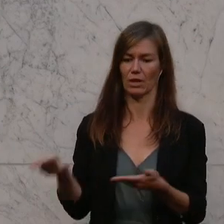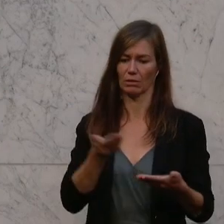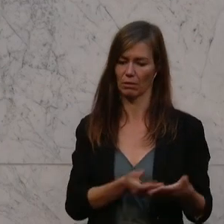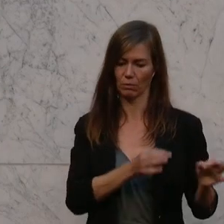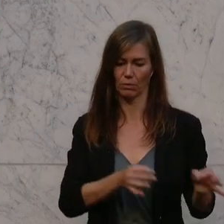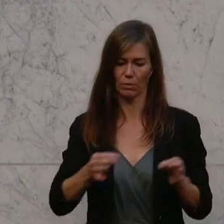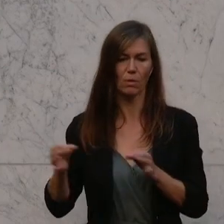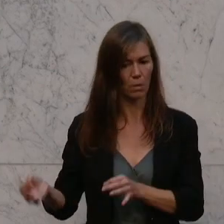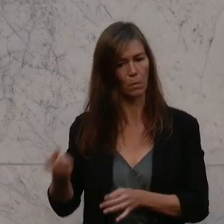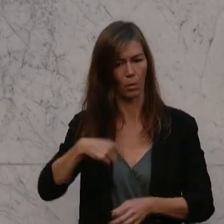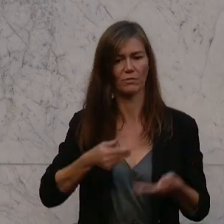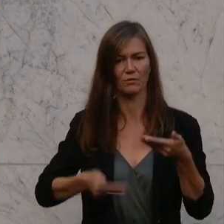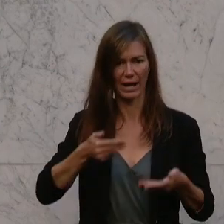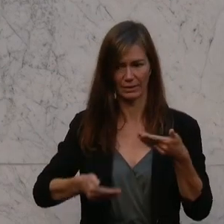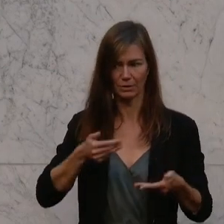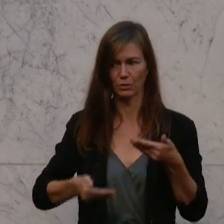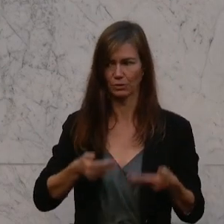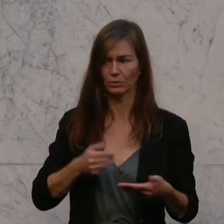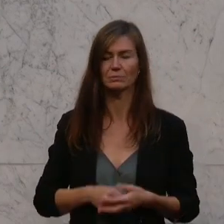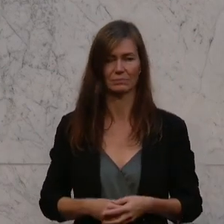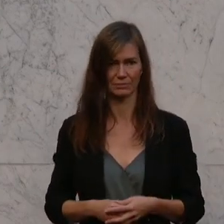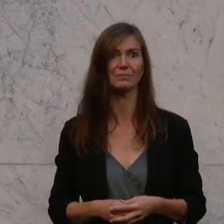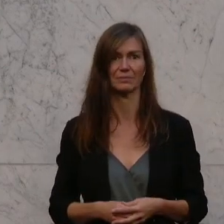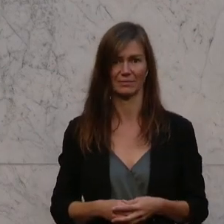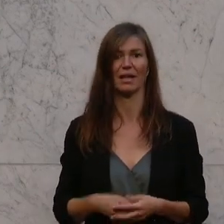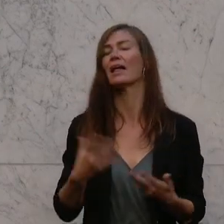Im Wort ist nun Mag. Märeti Soski. Bitte, Frau Abgeordnete.